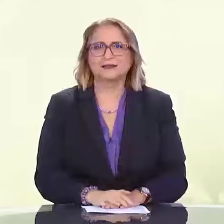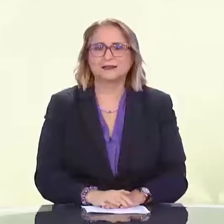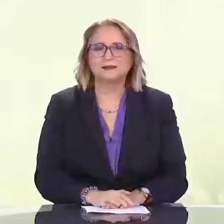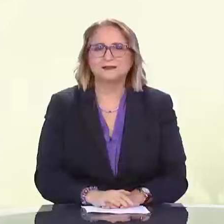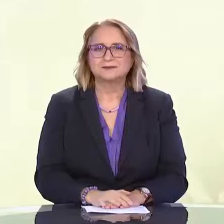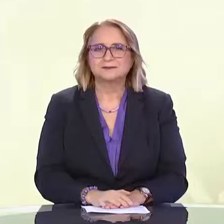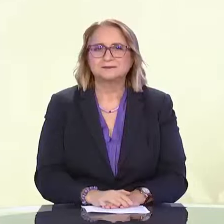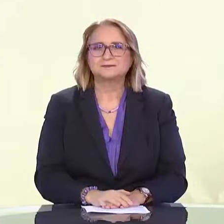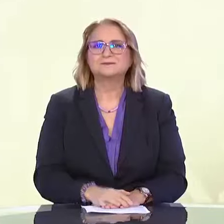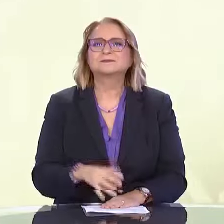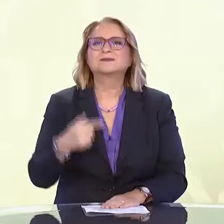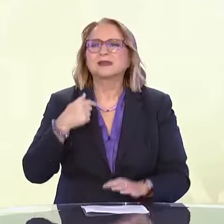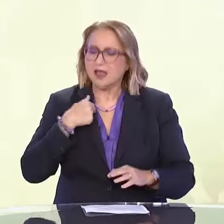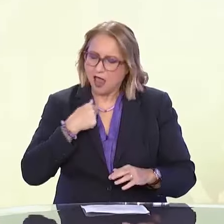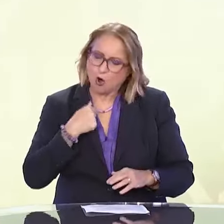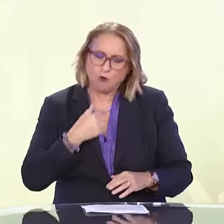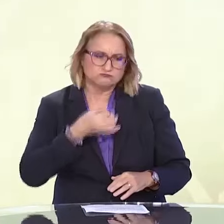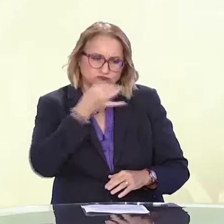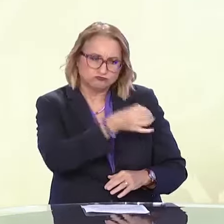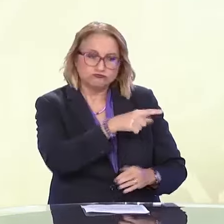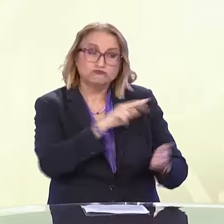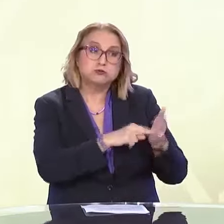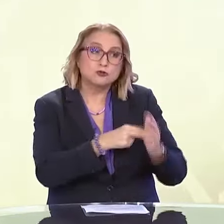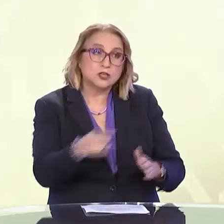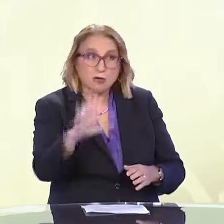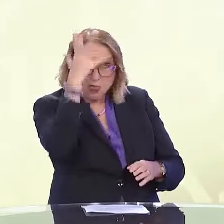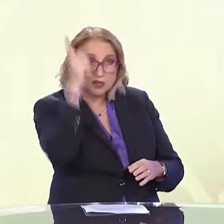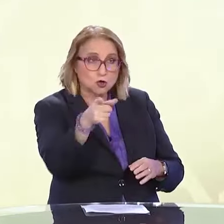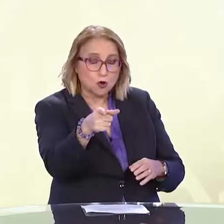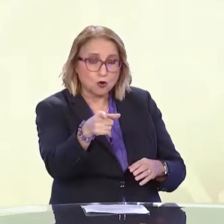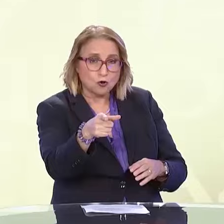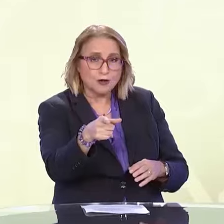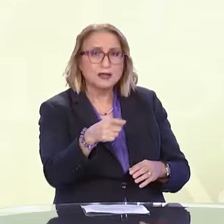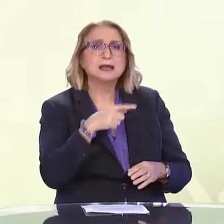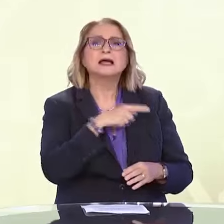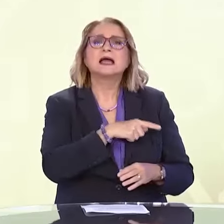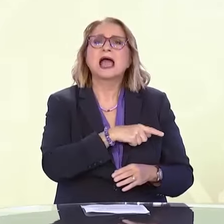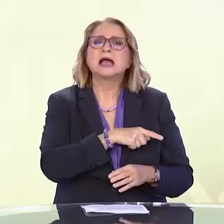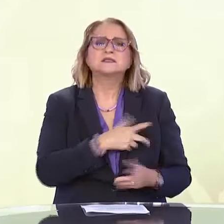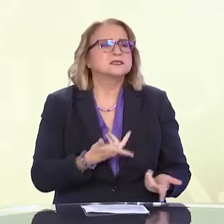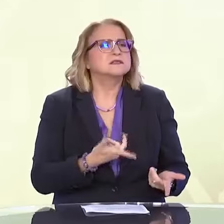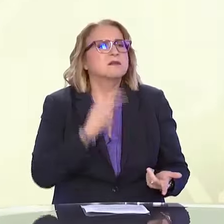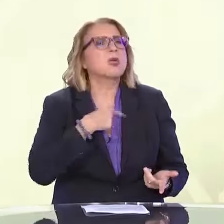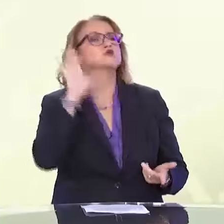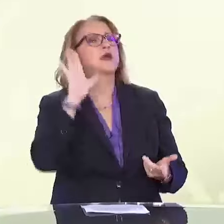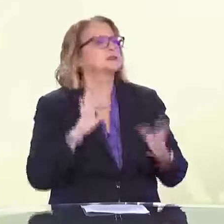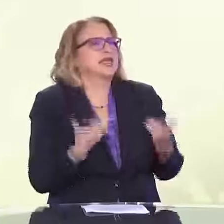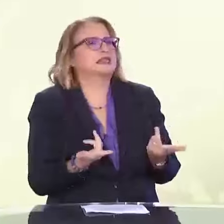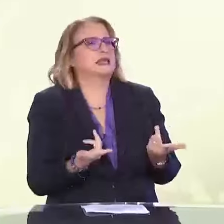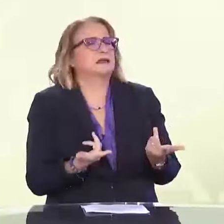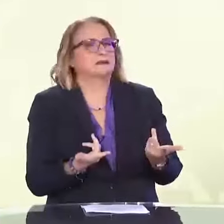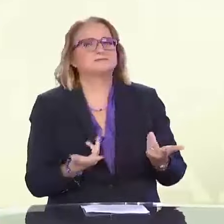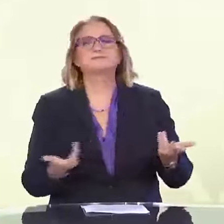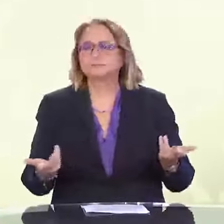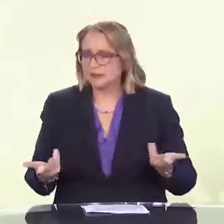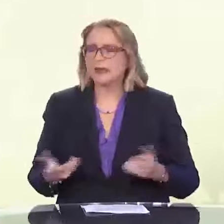Ουσιαστικά εγώ σου φωνάζω να προσέξεις να αποφύγεις κάποιο εμπόδιο. Πες μας για ποιο λόγο αυτό δεν πρέπει να το κάνουμε. Ο